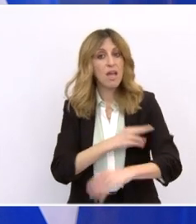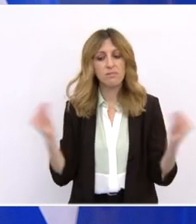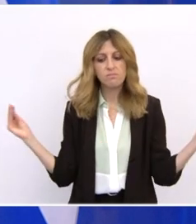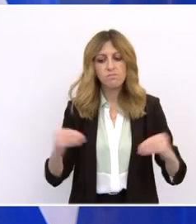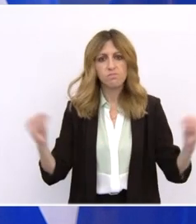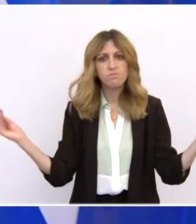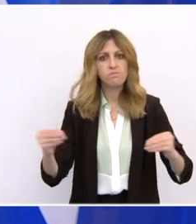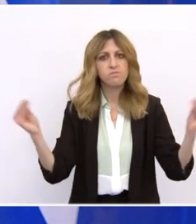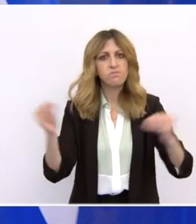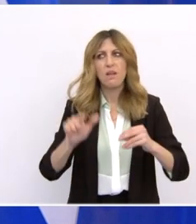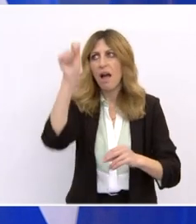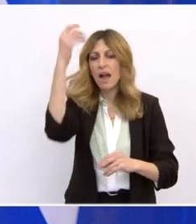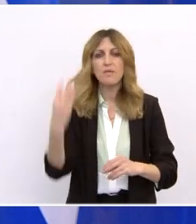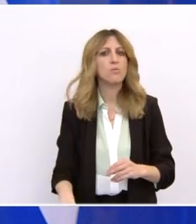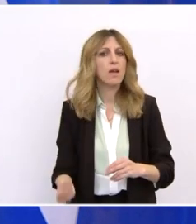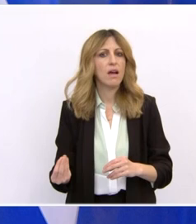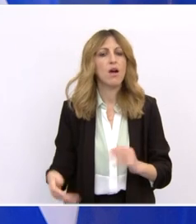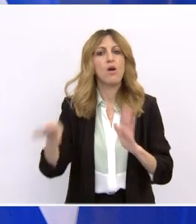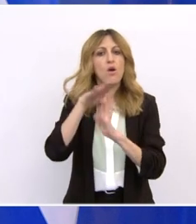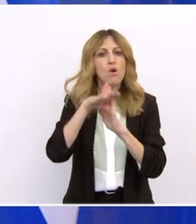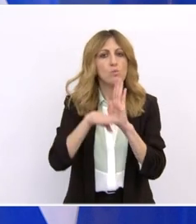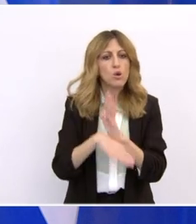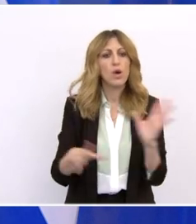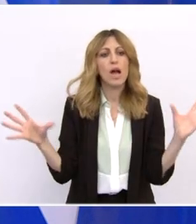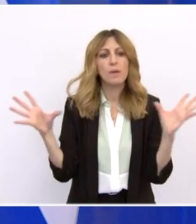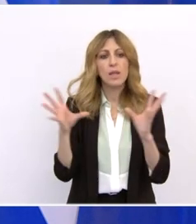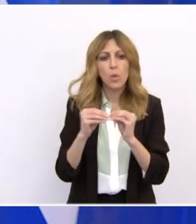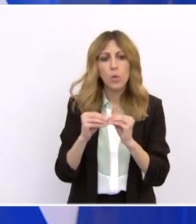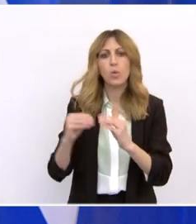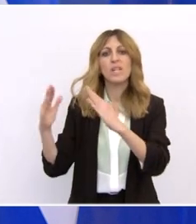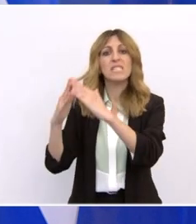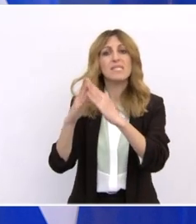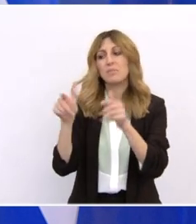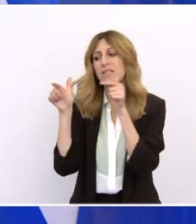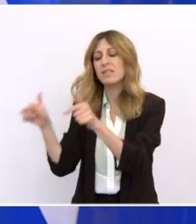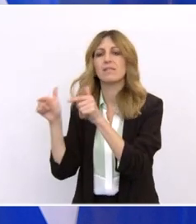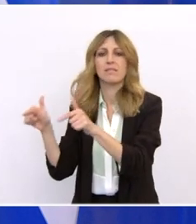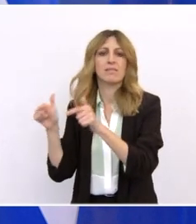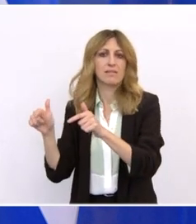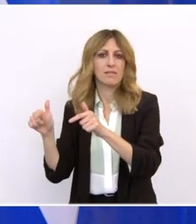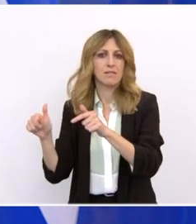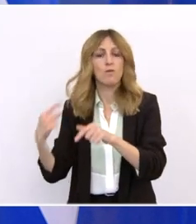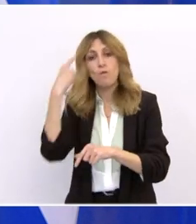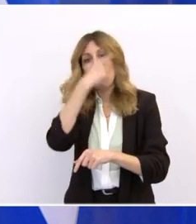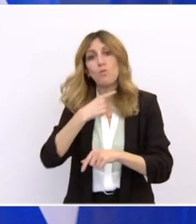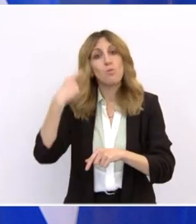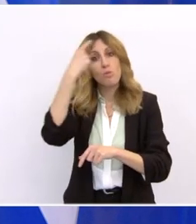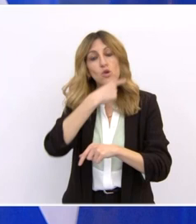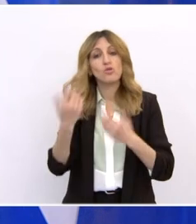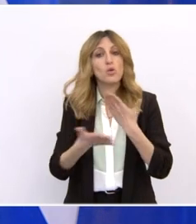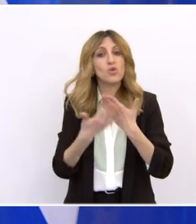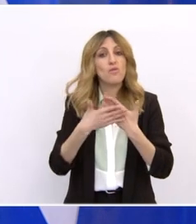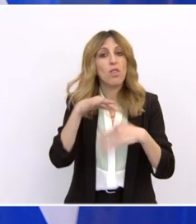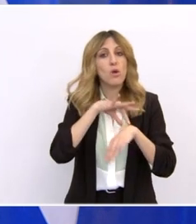προγράμματα για την κατοίκον περίθαλψη. Σημαίνω ενδεικτικά το θεσμό του προσωπικού βοηθού για κάθε